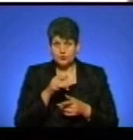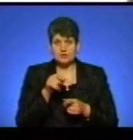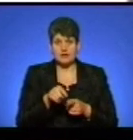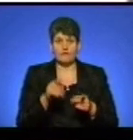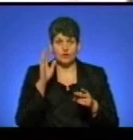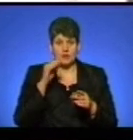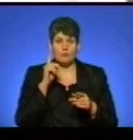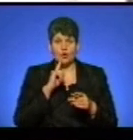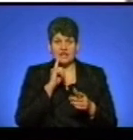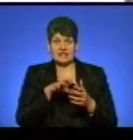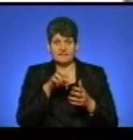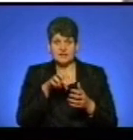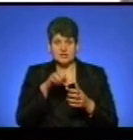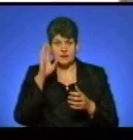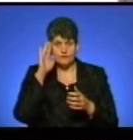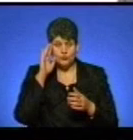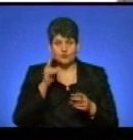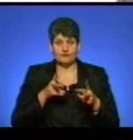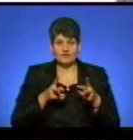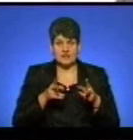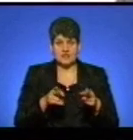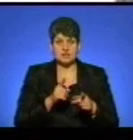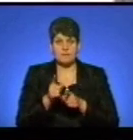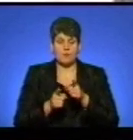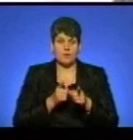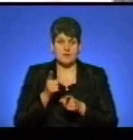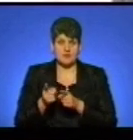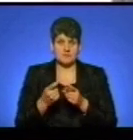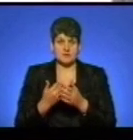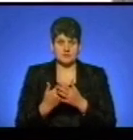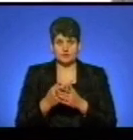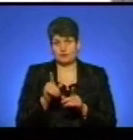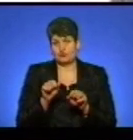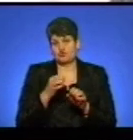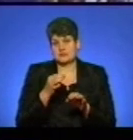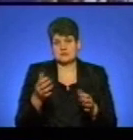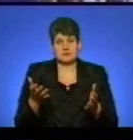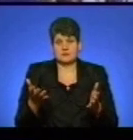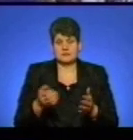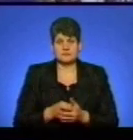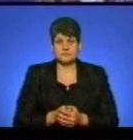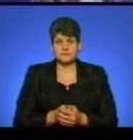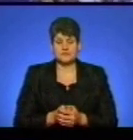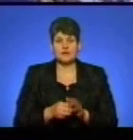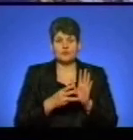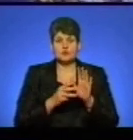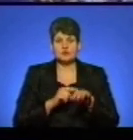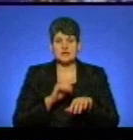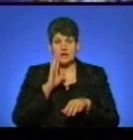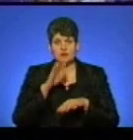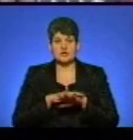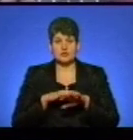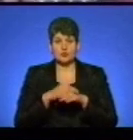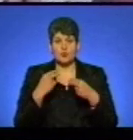вода, поки не відкачаємо води, не зупинимо, відріжемо, поміняємо засувку. Отак, приблизно, то, що я вам можу розказати. Від 8-ї ранку на ринку